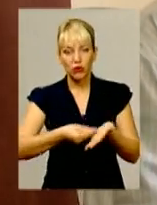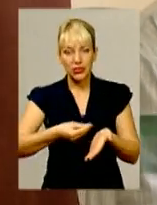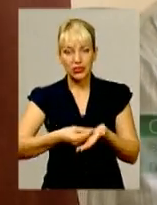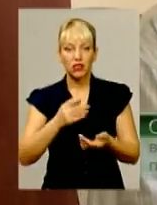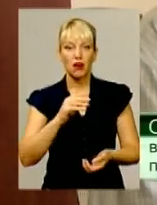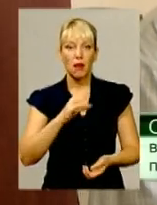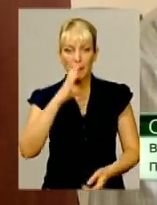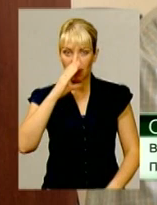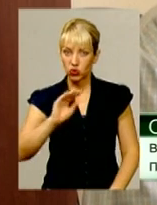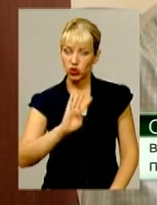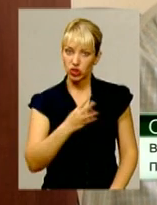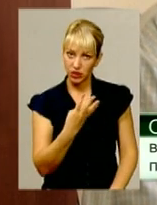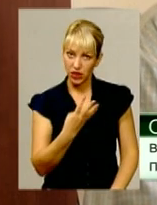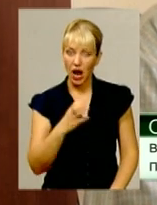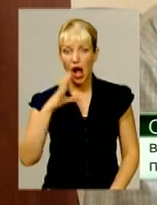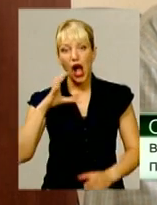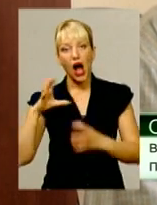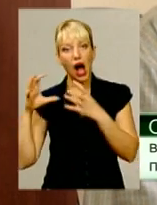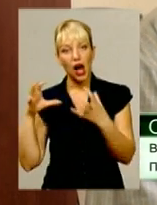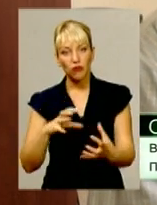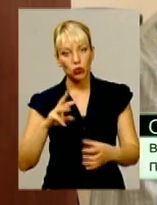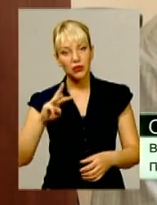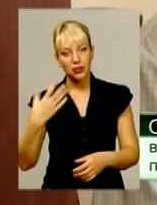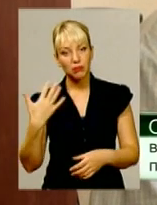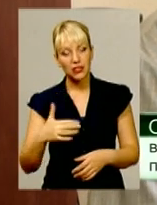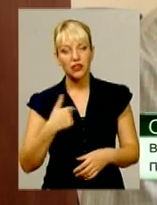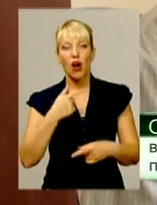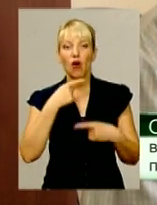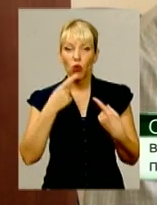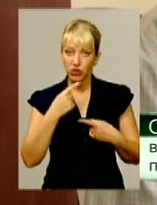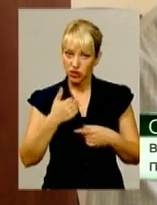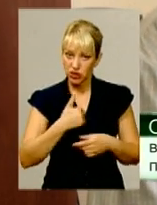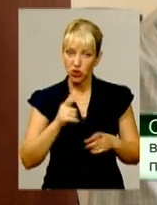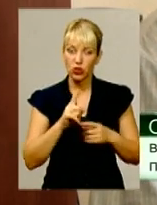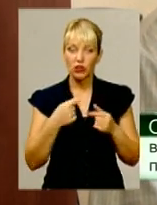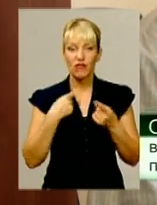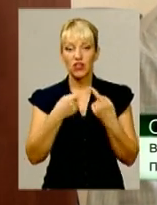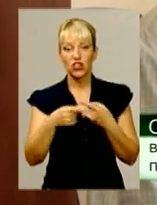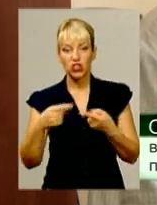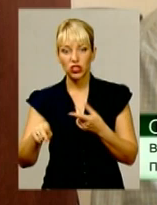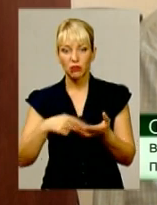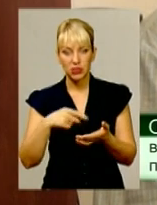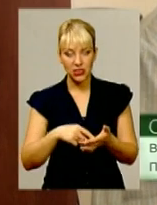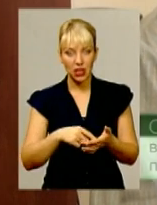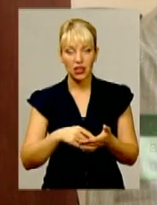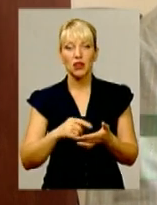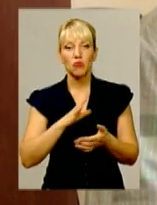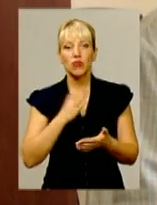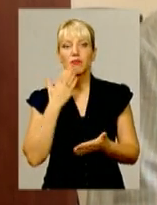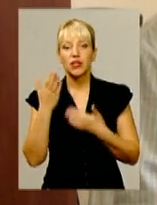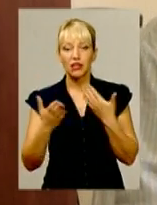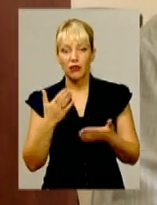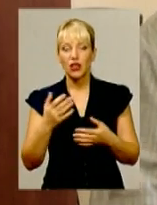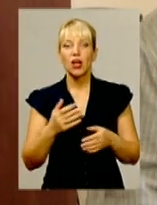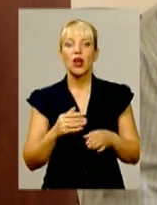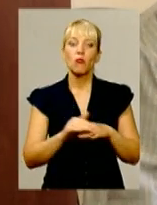4 гривні, в автобусах хоча б 3,50. Я ще хочу наголосити, що як в інших містах, вазу задали таке питання, то ми повинні знати. Скажіть мені, будь